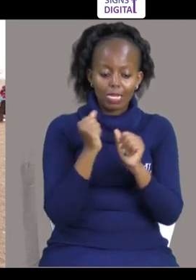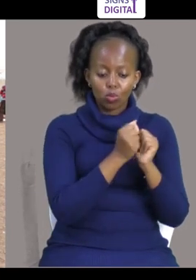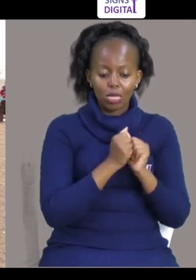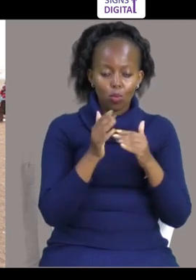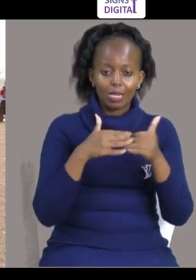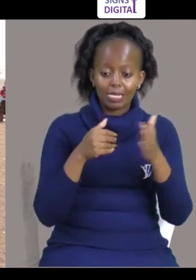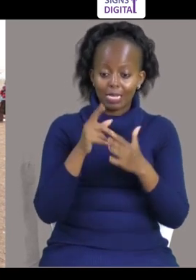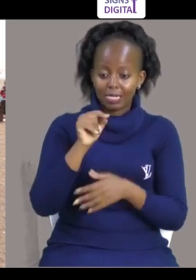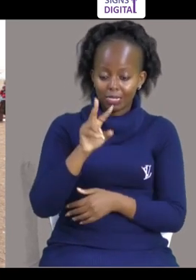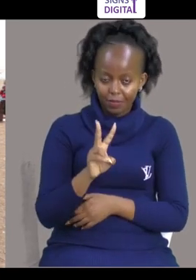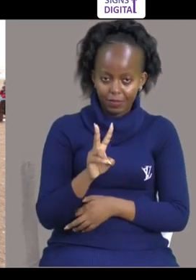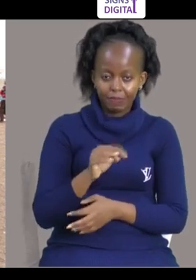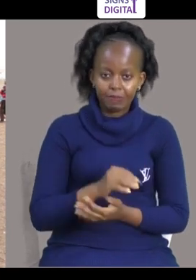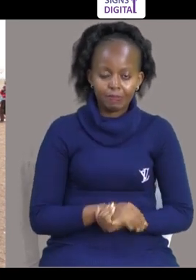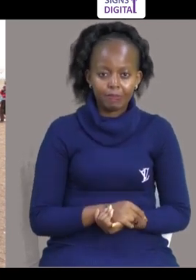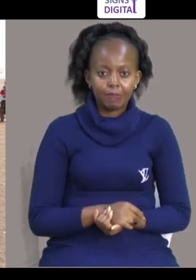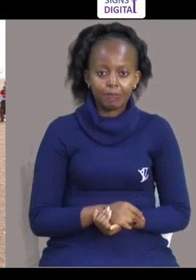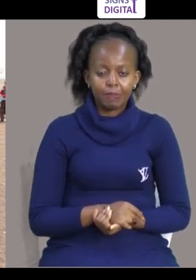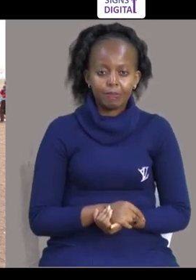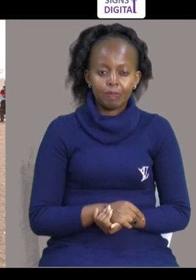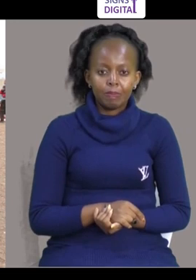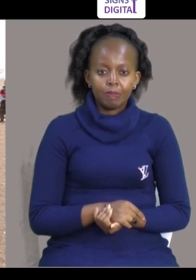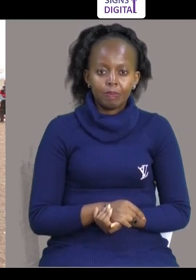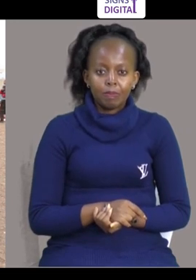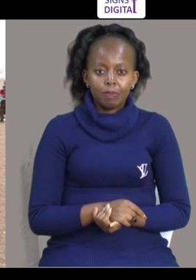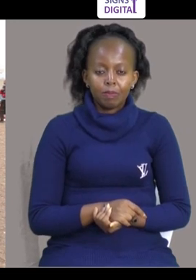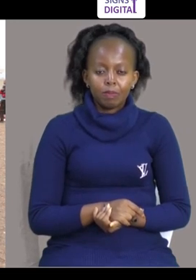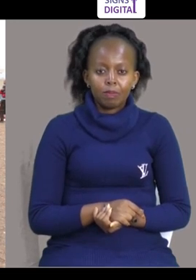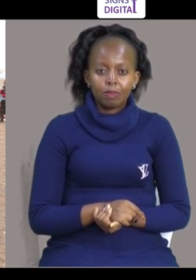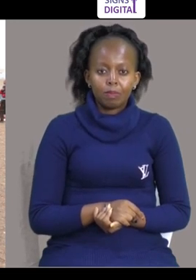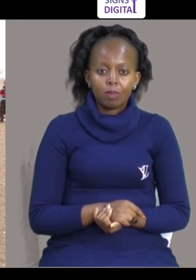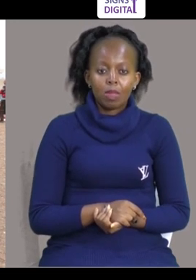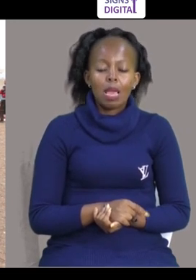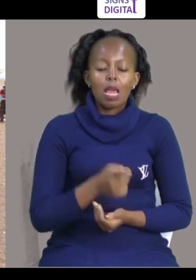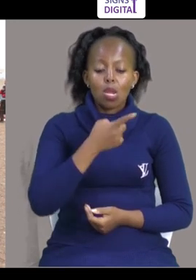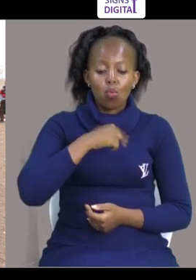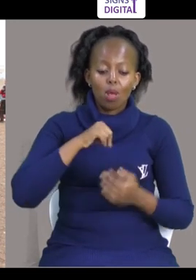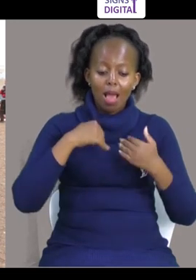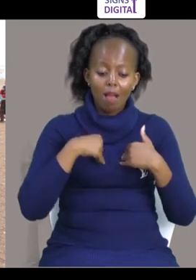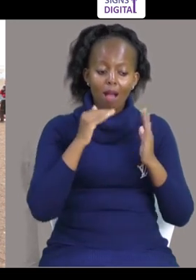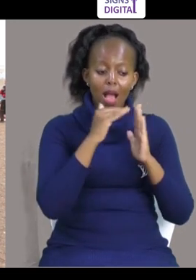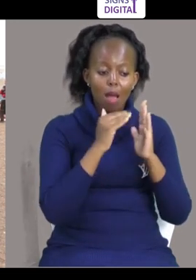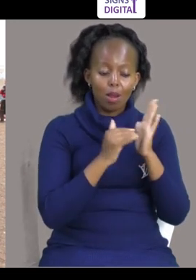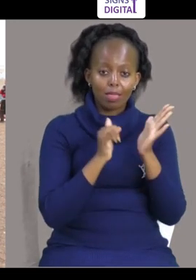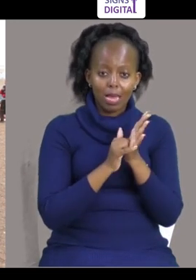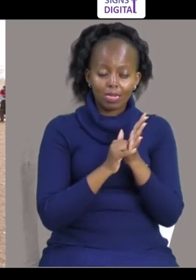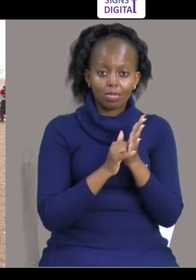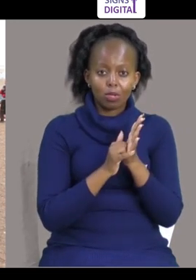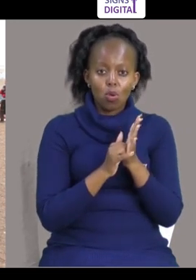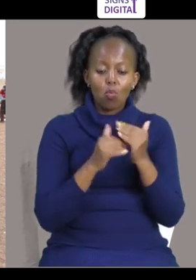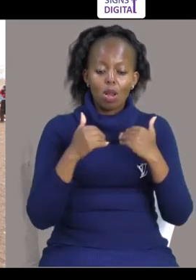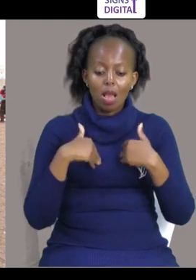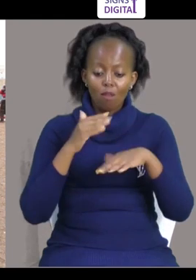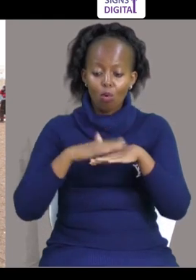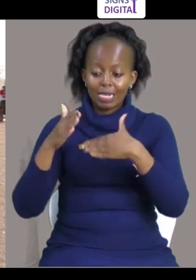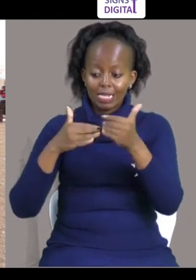Tunapanya Kazi Moja Kwa Moja Na Science Television Na Tutakuwa Na Program Ambazo